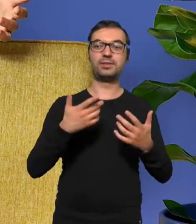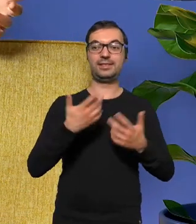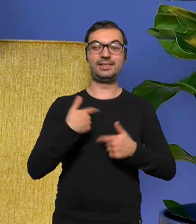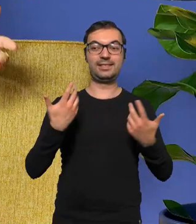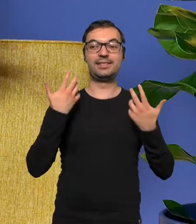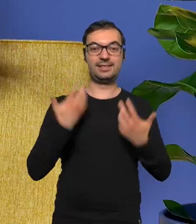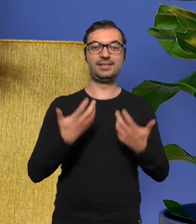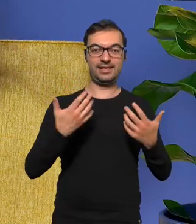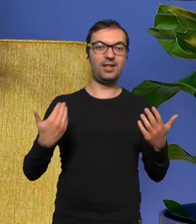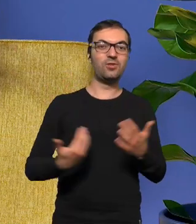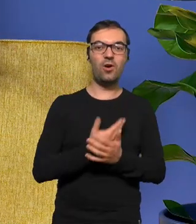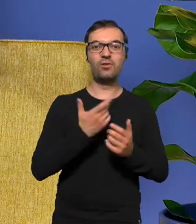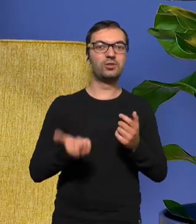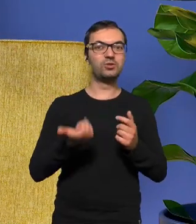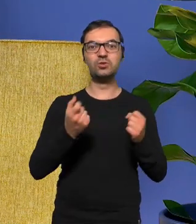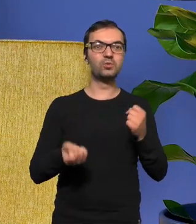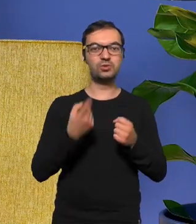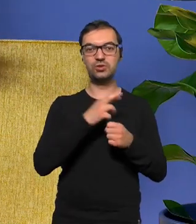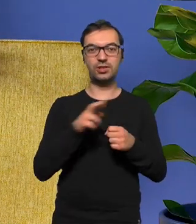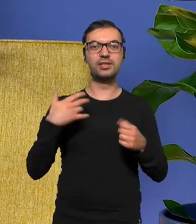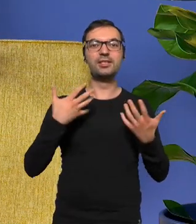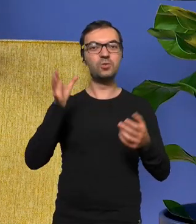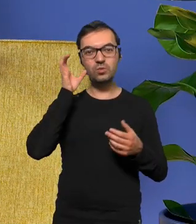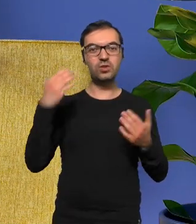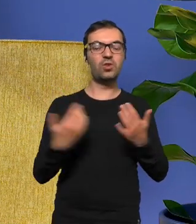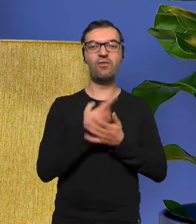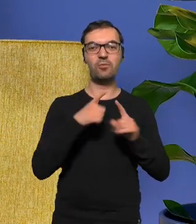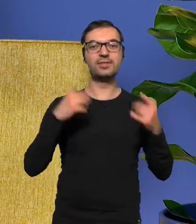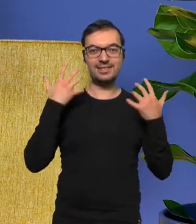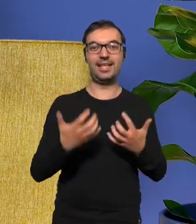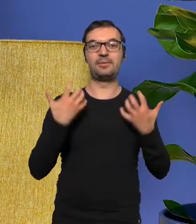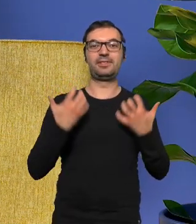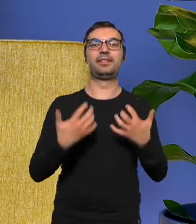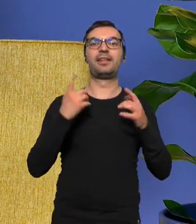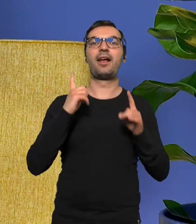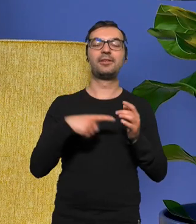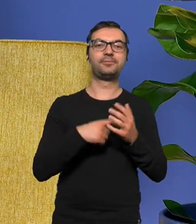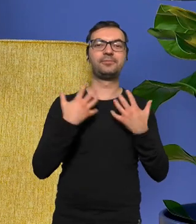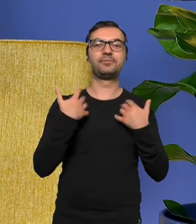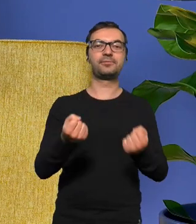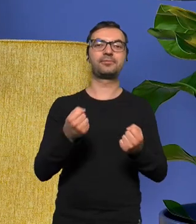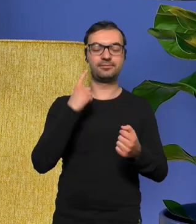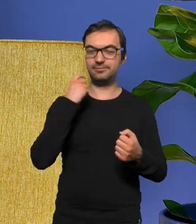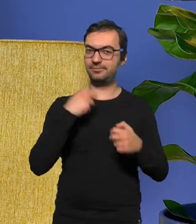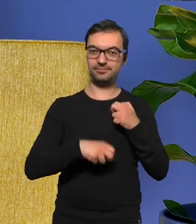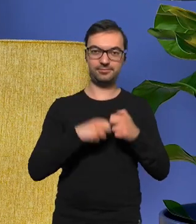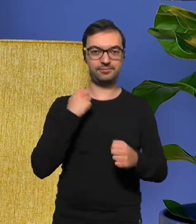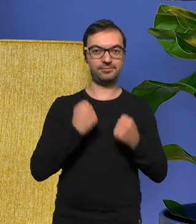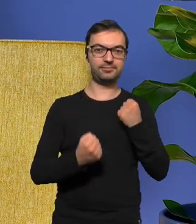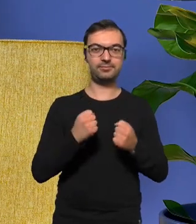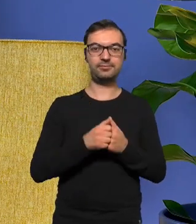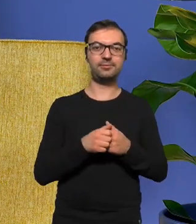chcemy nowych rzeczy chcemy ciągle słuchać nowej muzyki to jednak ten odbiór jest utrudniony i to